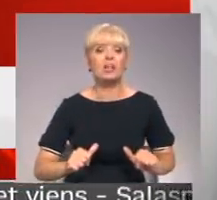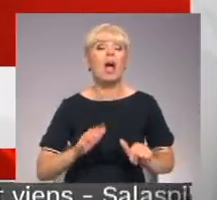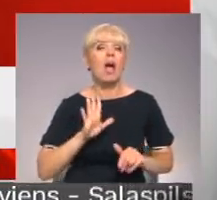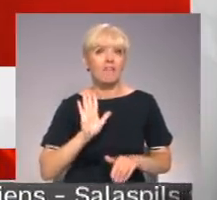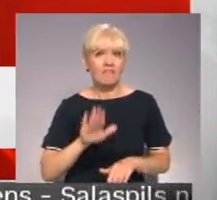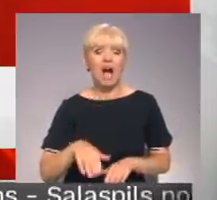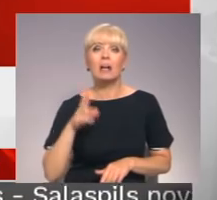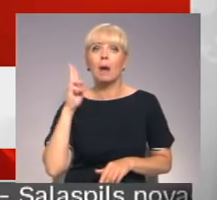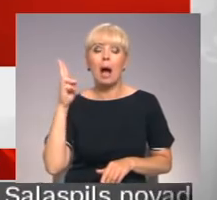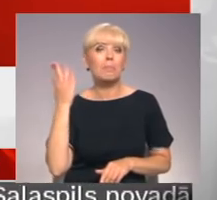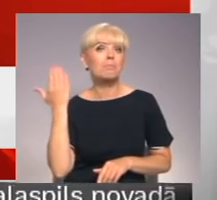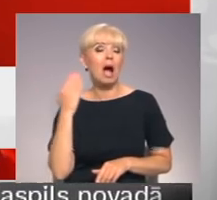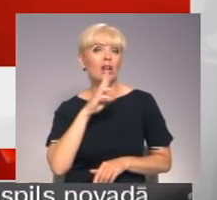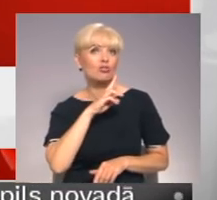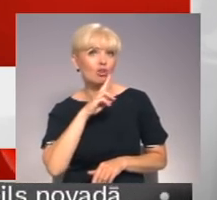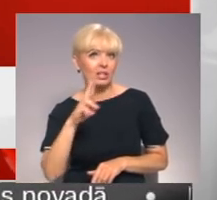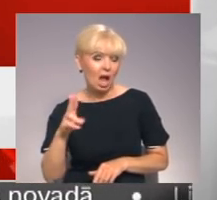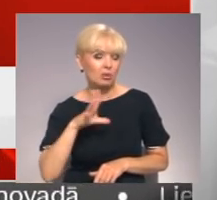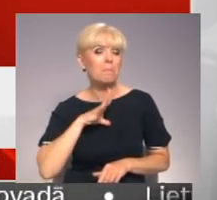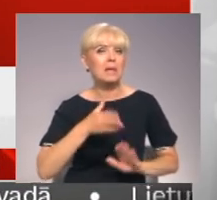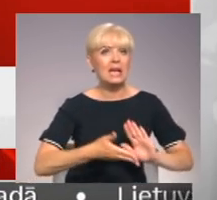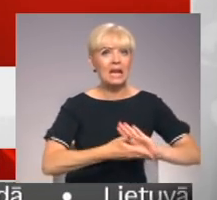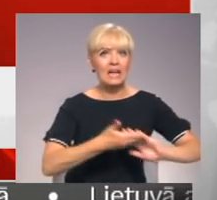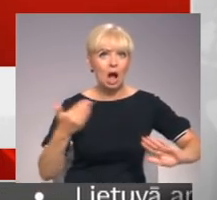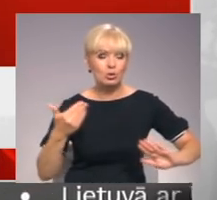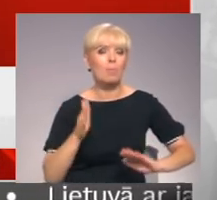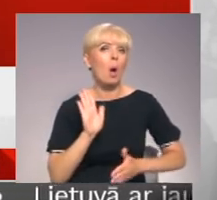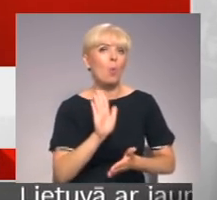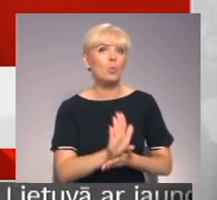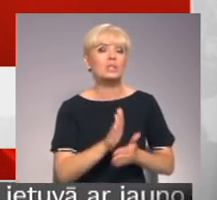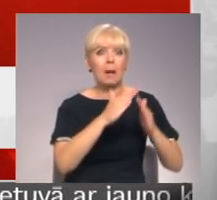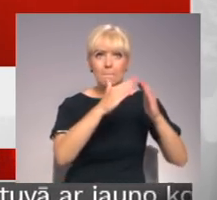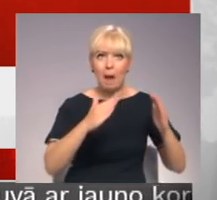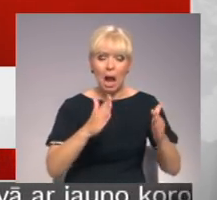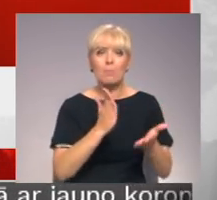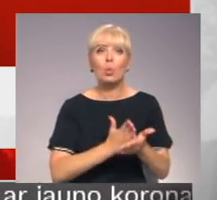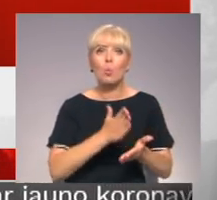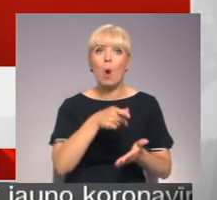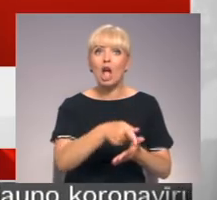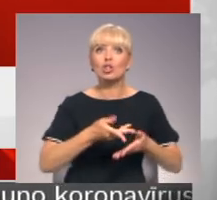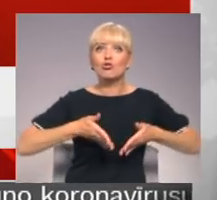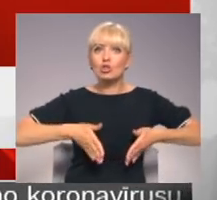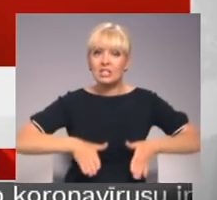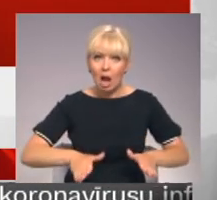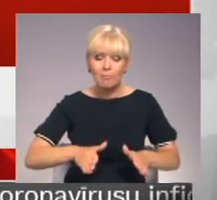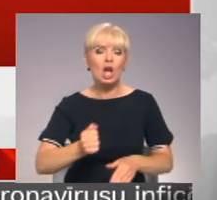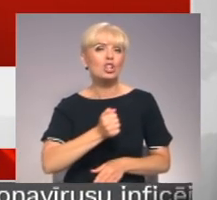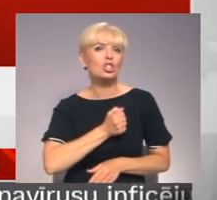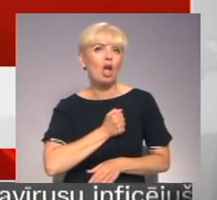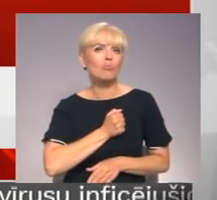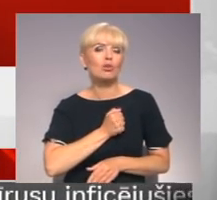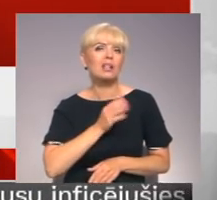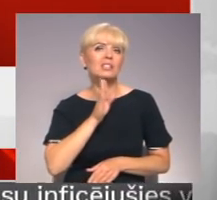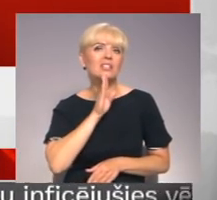apliecināt, ka mums pagājušā nedēļā ir bijis dienestā izsaukums uz mājās notikušām cendībām, kur, diemžēl, ir sieviete gaļas